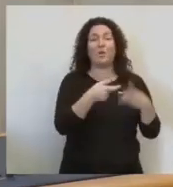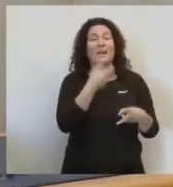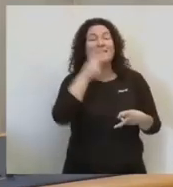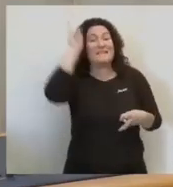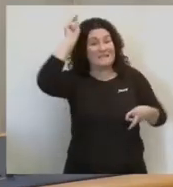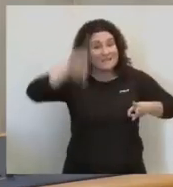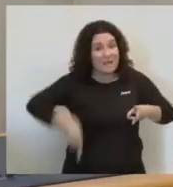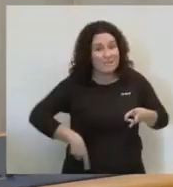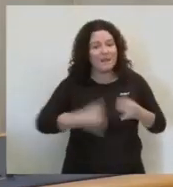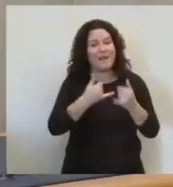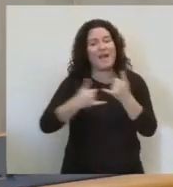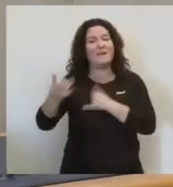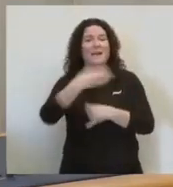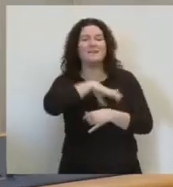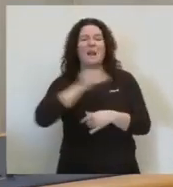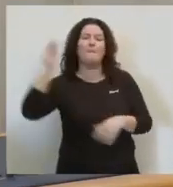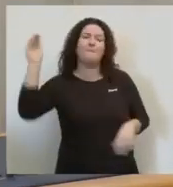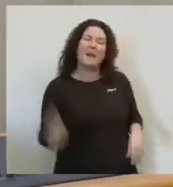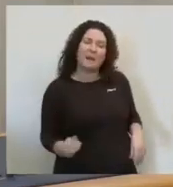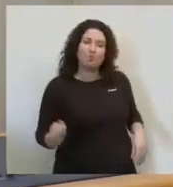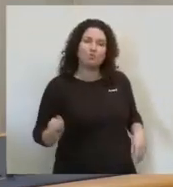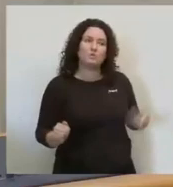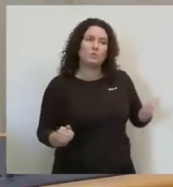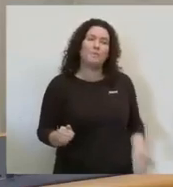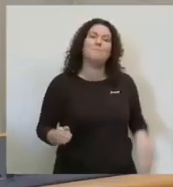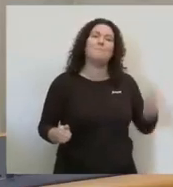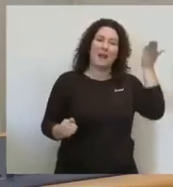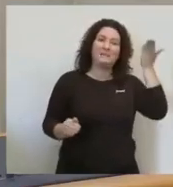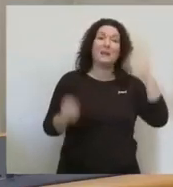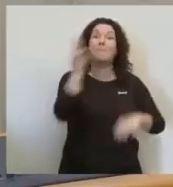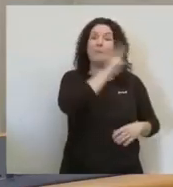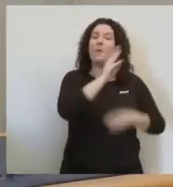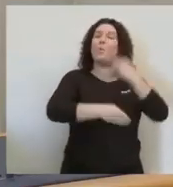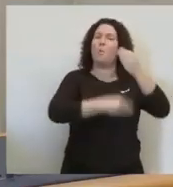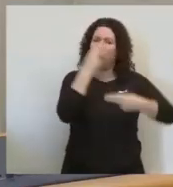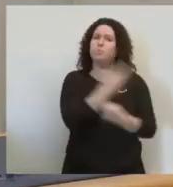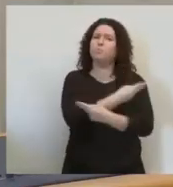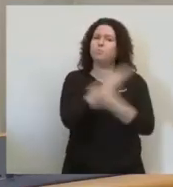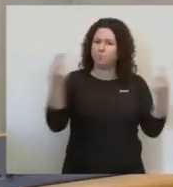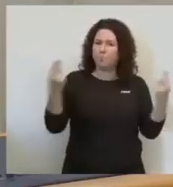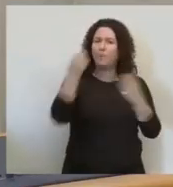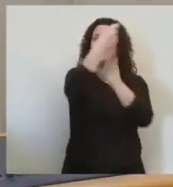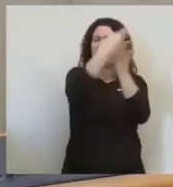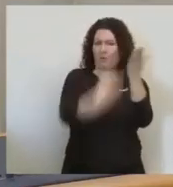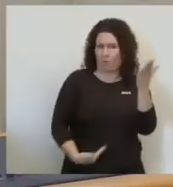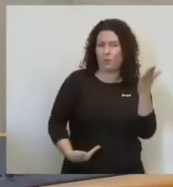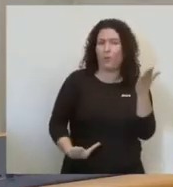en castellà. I això és un estudi del Partit Popular publicat a les províncies.